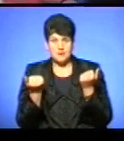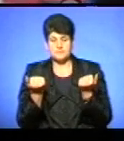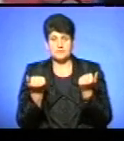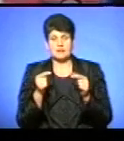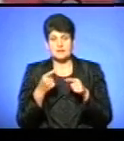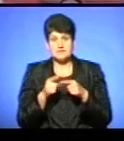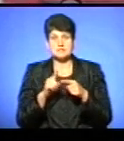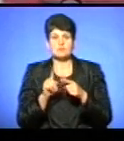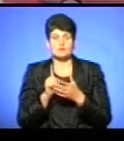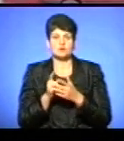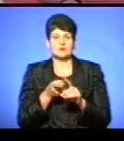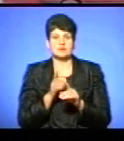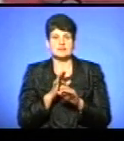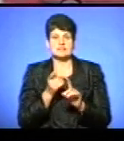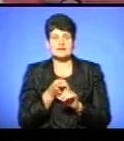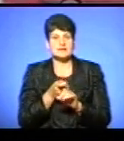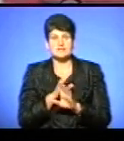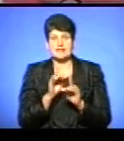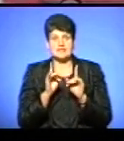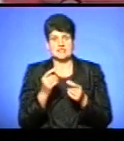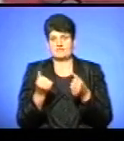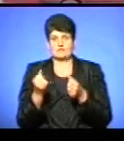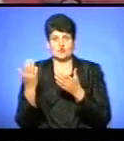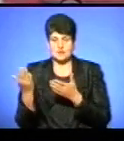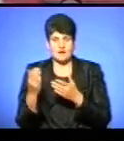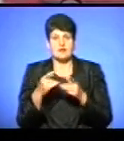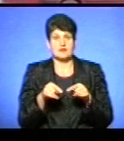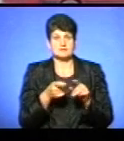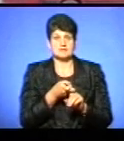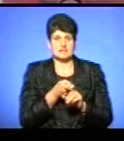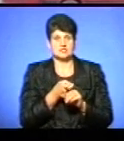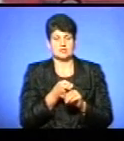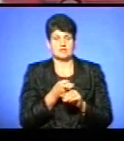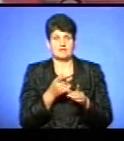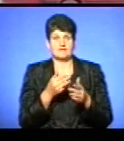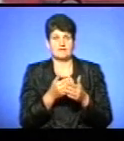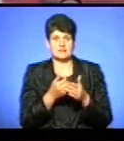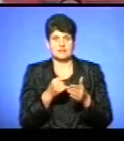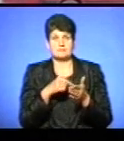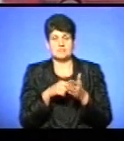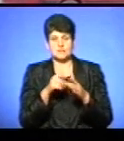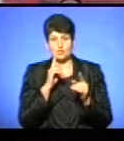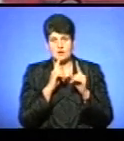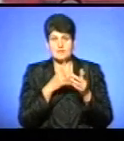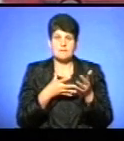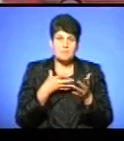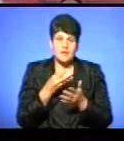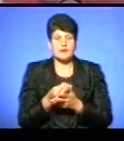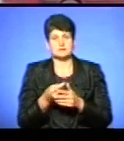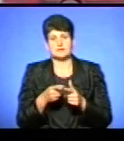бути тільки залежати від водія, від міської влади, яка повинна зробити більше паркувальних місць, чи платних, чи